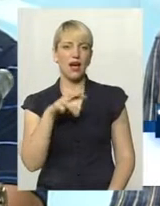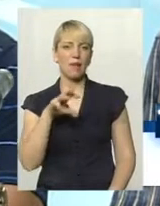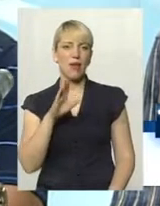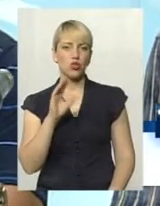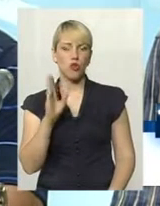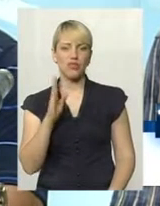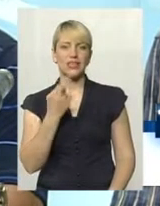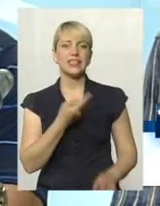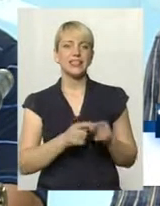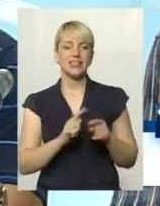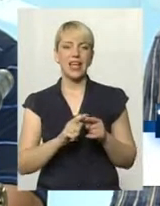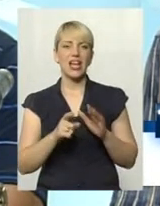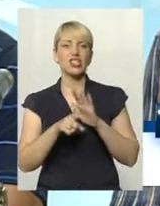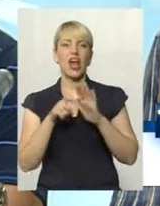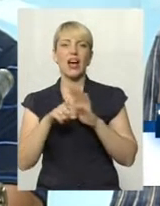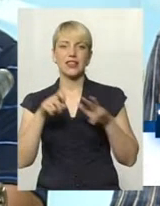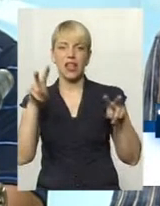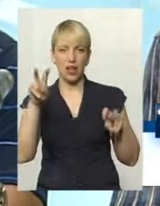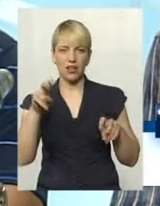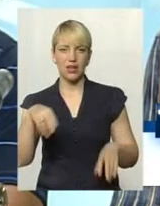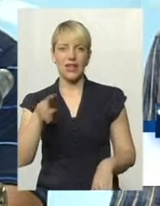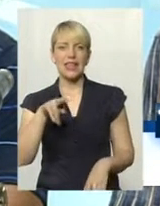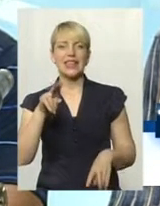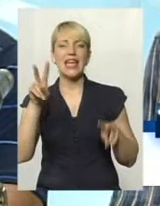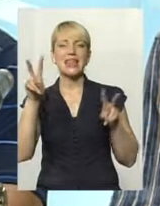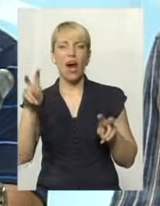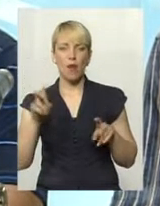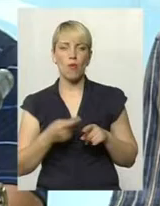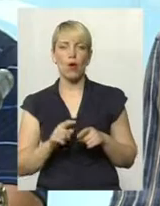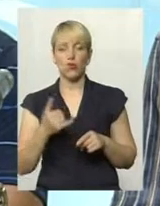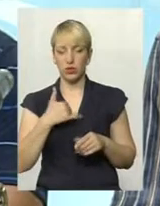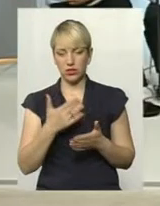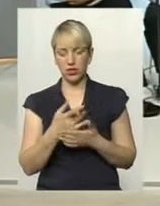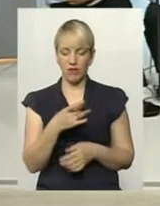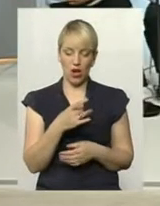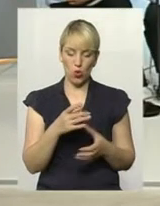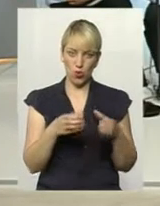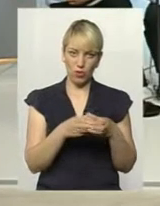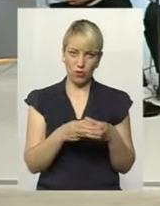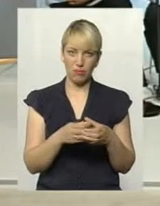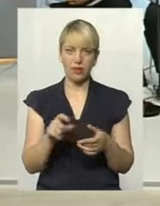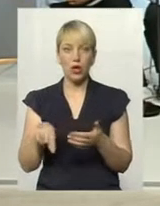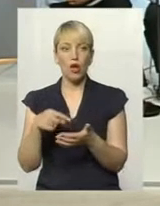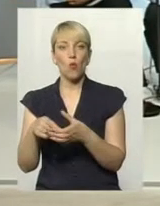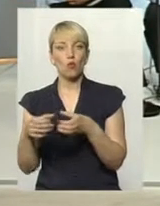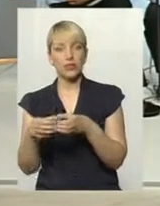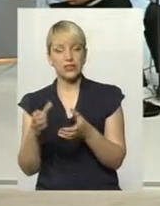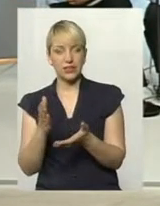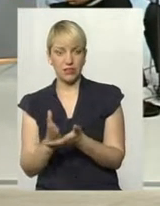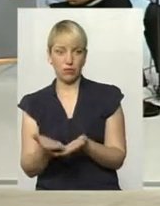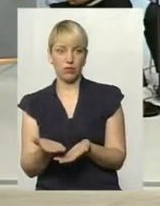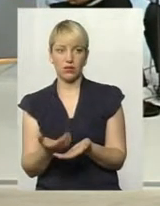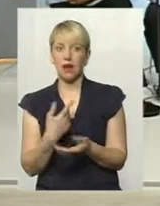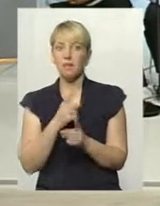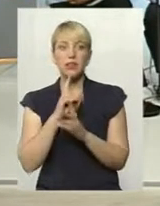Шахтарі Динамо. І тому... Ну, нас є в районній команда, в місті команда. Ми не будемо,